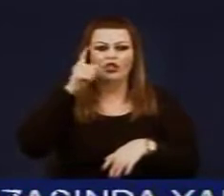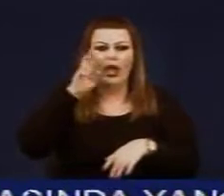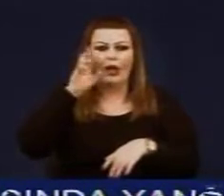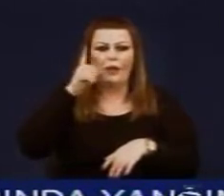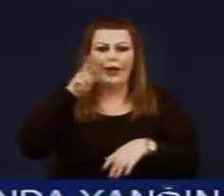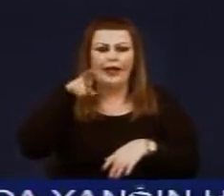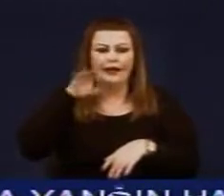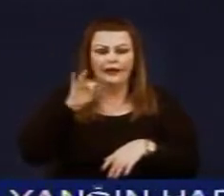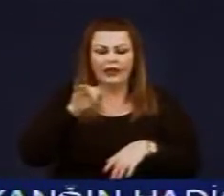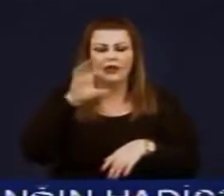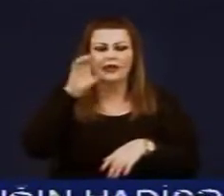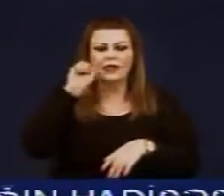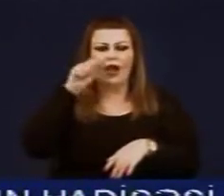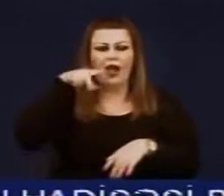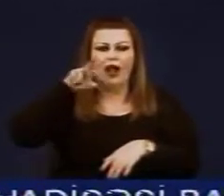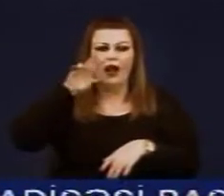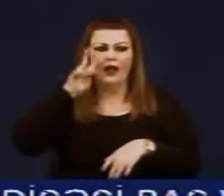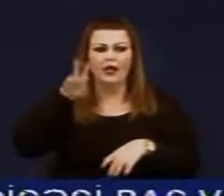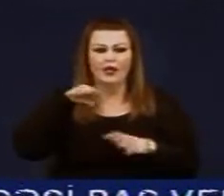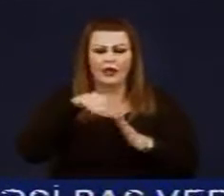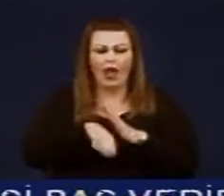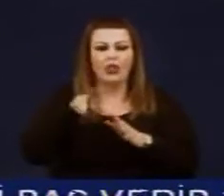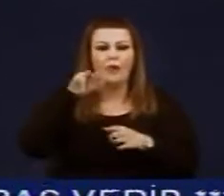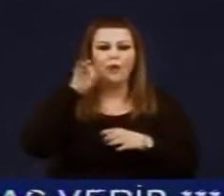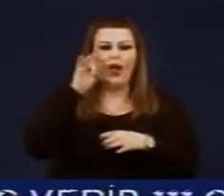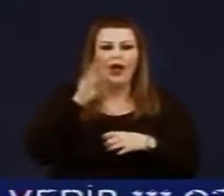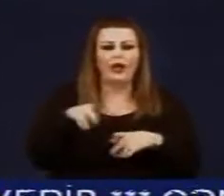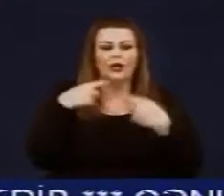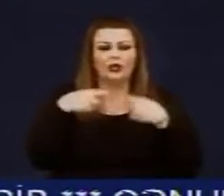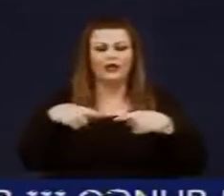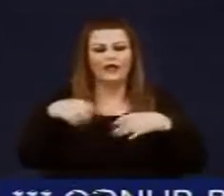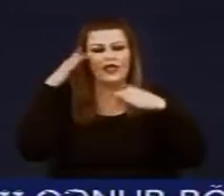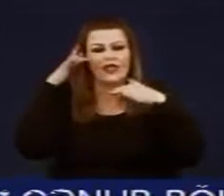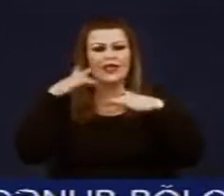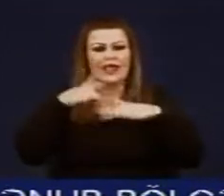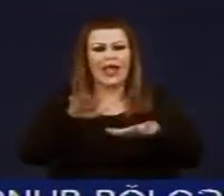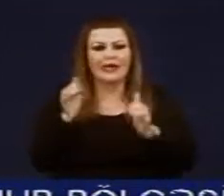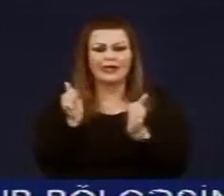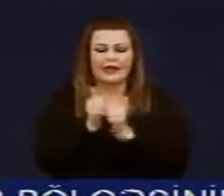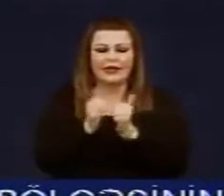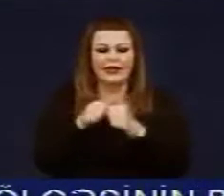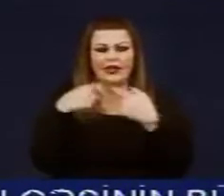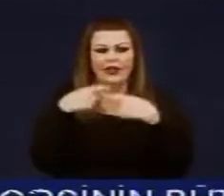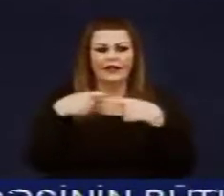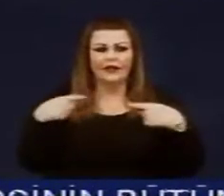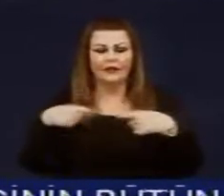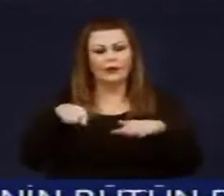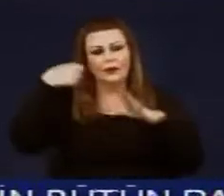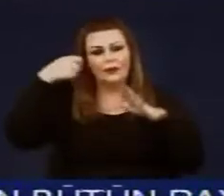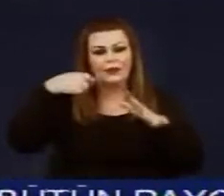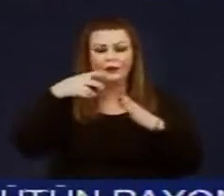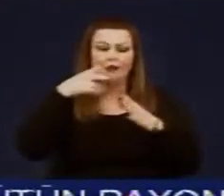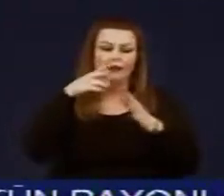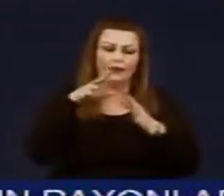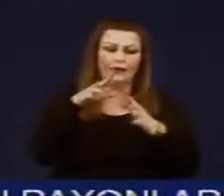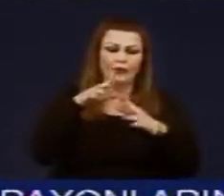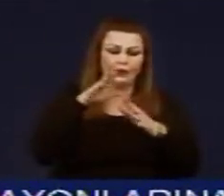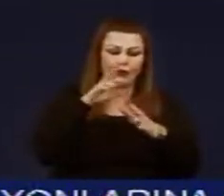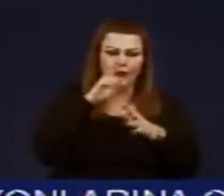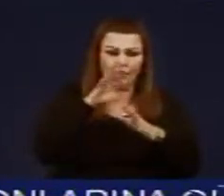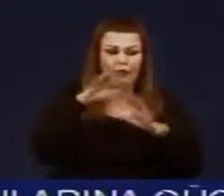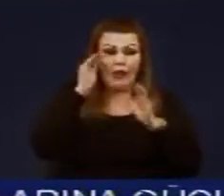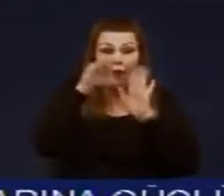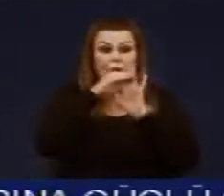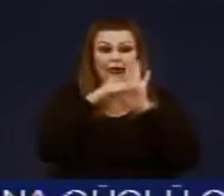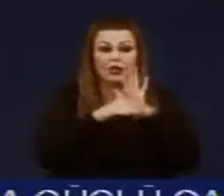rayonlarındakı milli qoruq və parklarda, həmçinin ölkənin dəniz sahili zonalarında və digər ərazilərdə həyata keçiriləcək. Bundan əlavə, monitoring